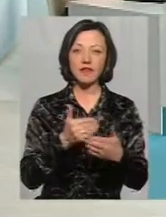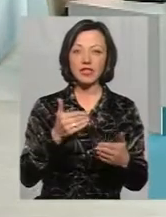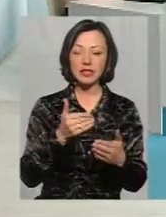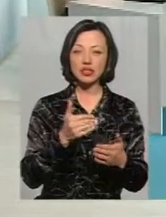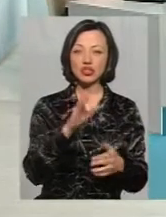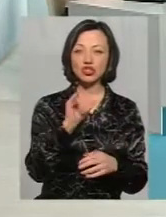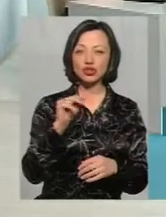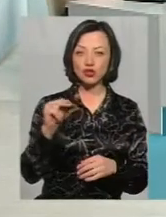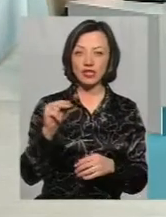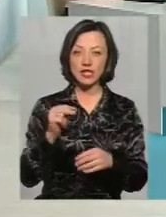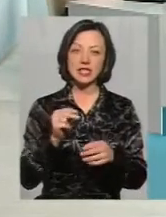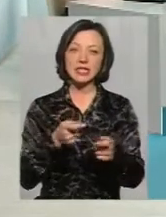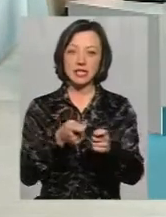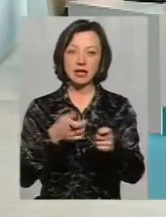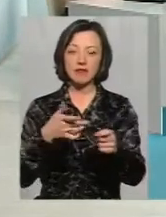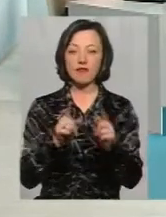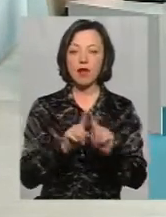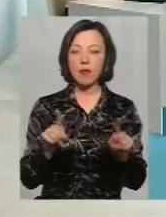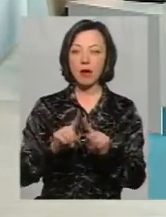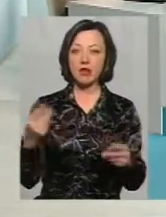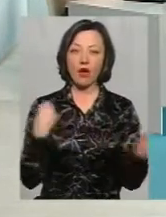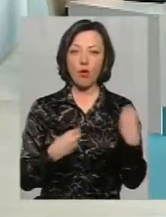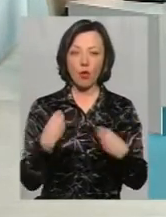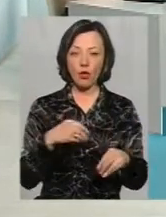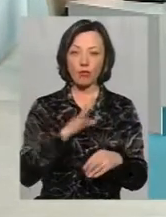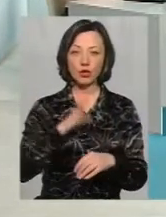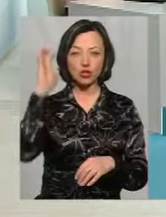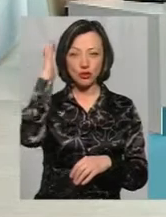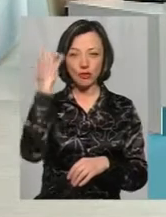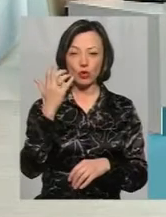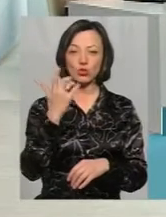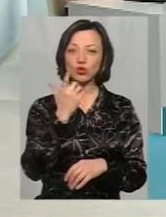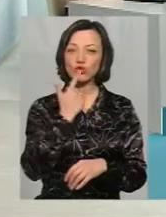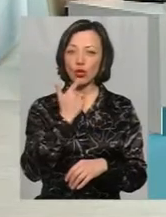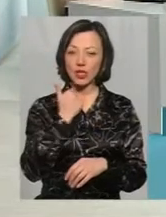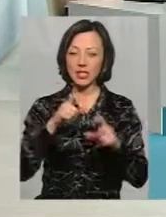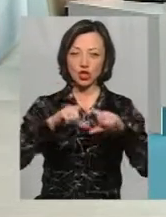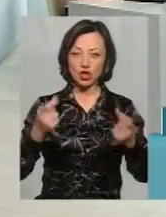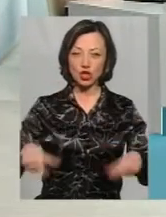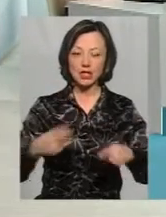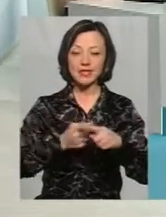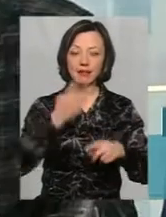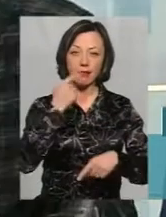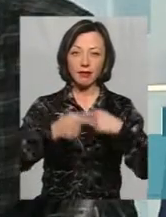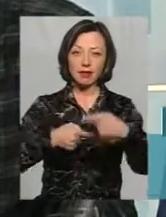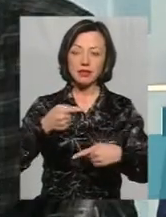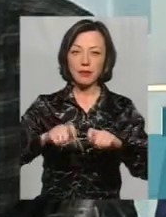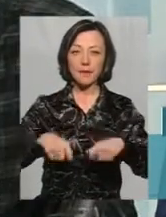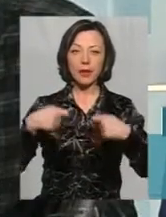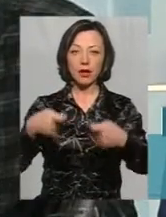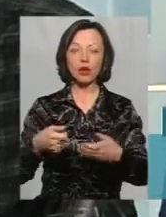стрільців, де, знову ж таки, в елементах одягу була червоно-чорна стрічка. Далі ця традиція переходить до